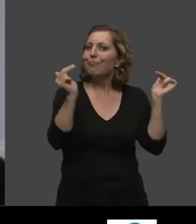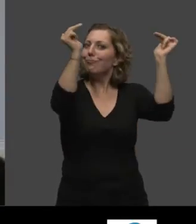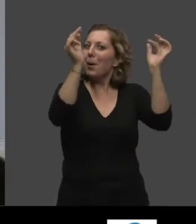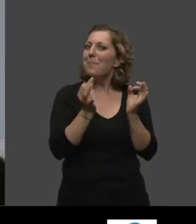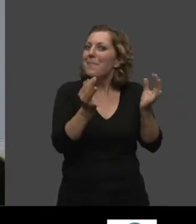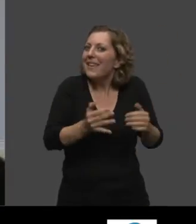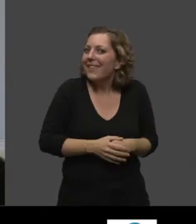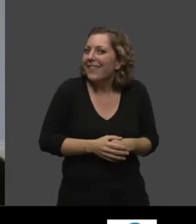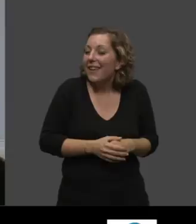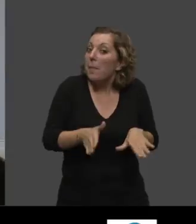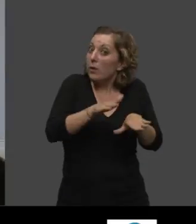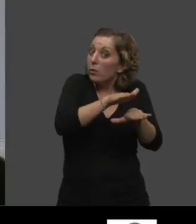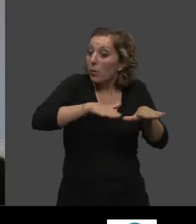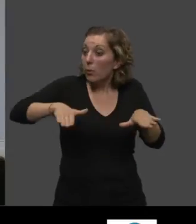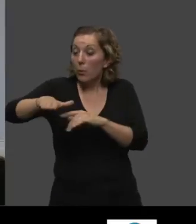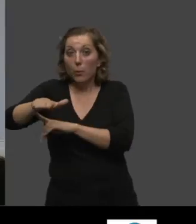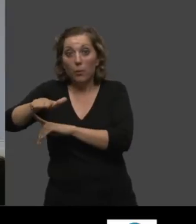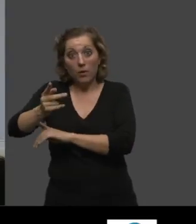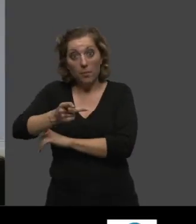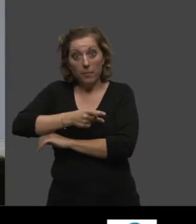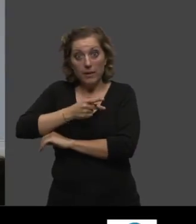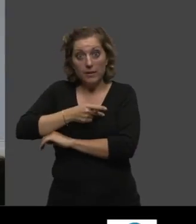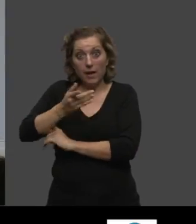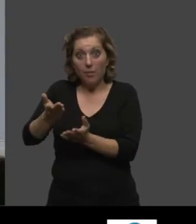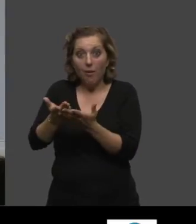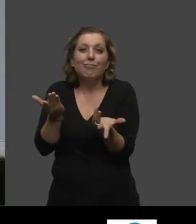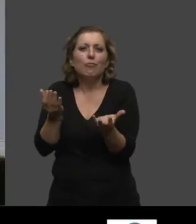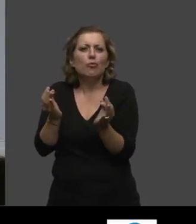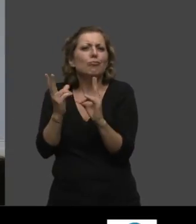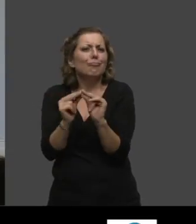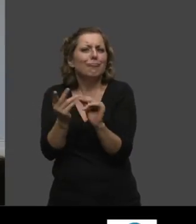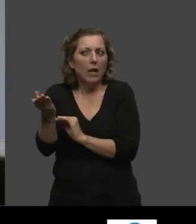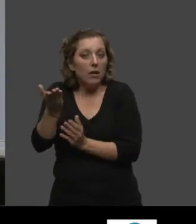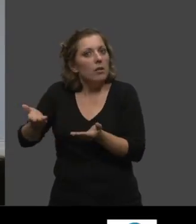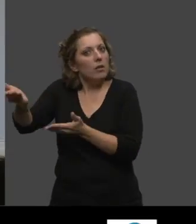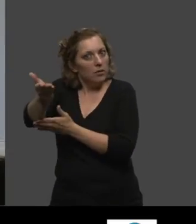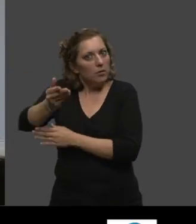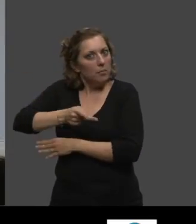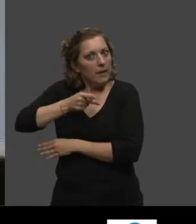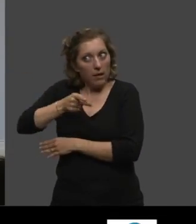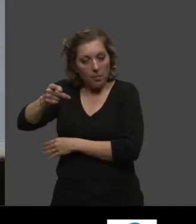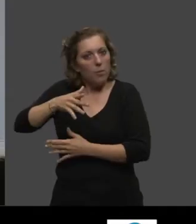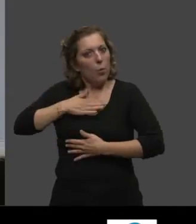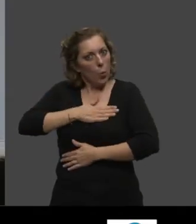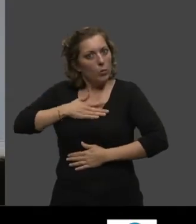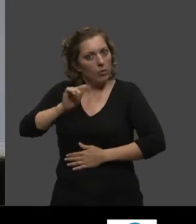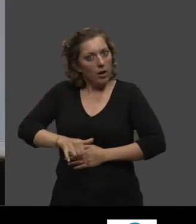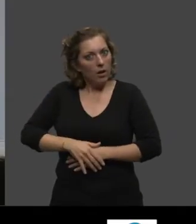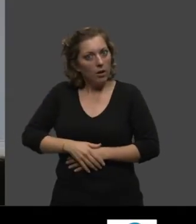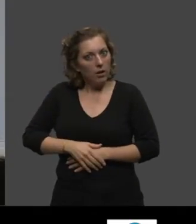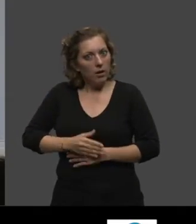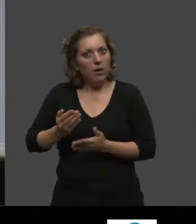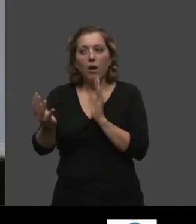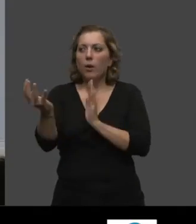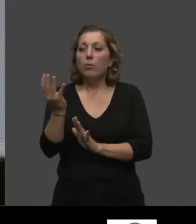la même manière, les médecins dont je parle sont ravis. Et il nous arrive, vous l'avez vu, on l'a